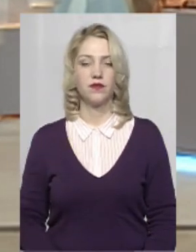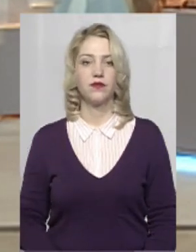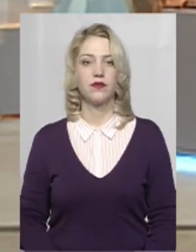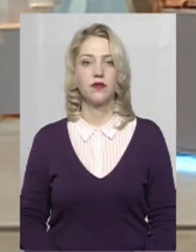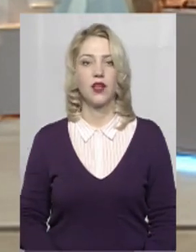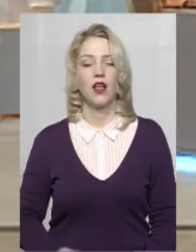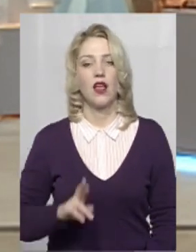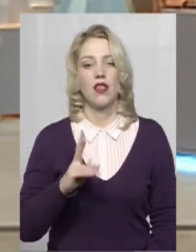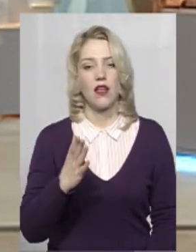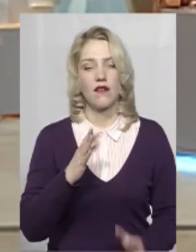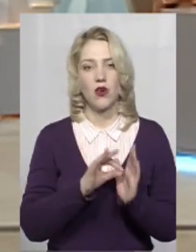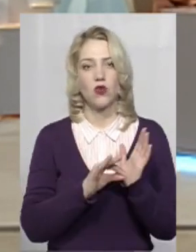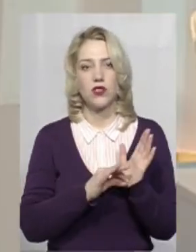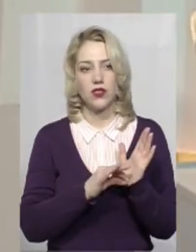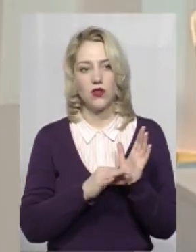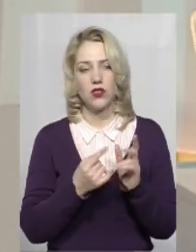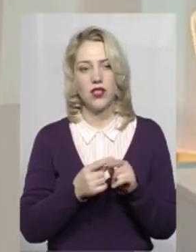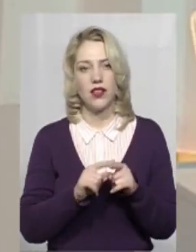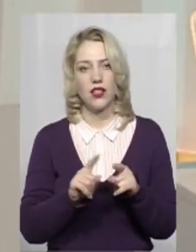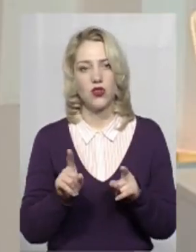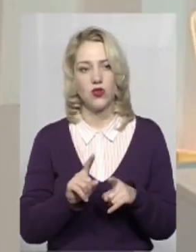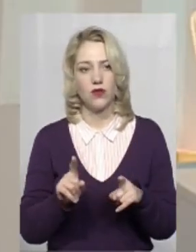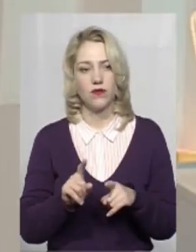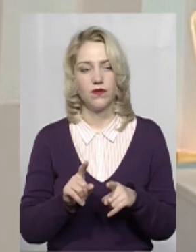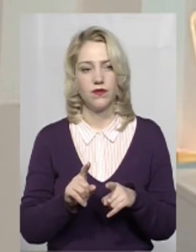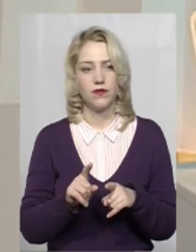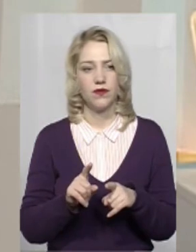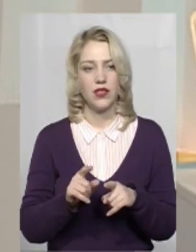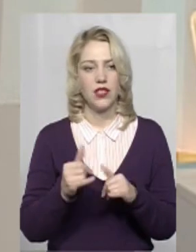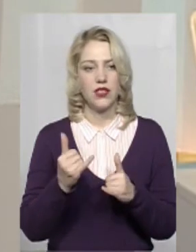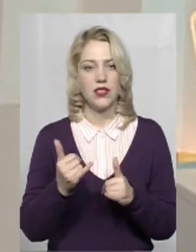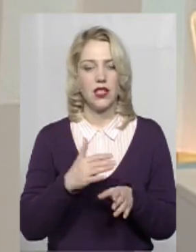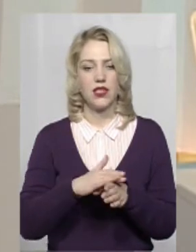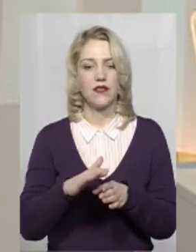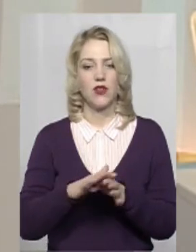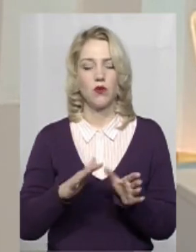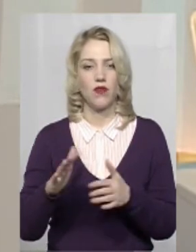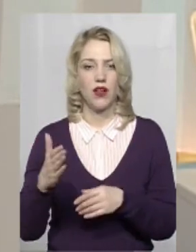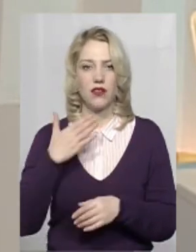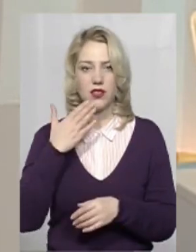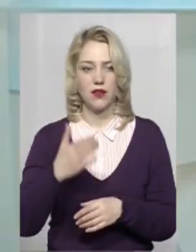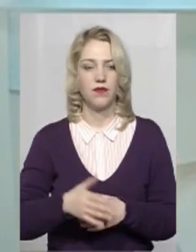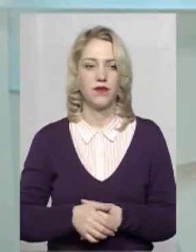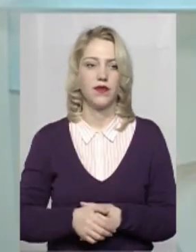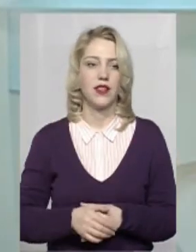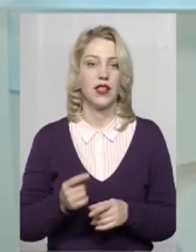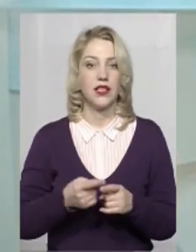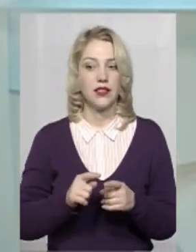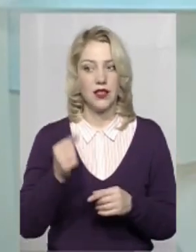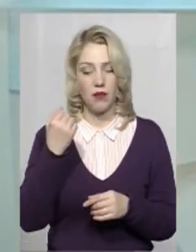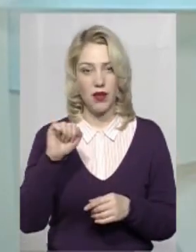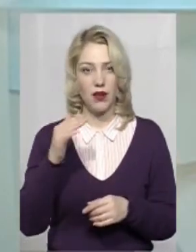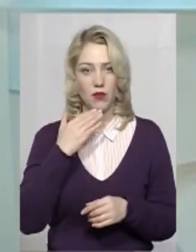Як Ви оцінюєте те, що зараз відбувається? Це перемога?